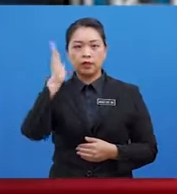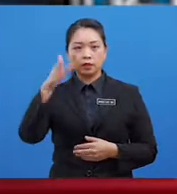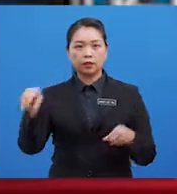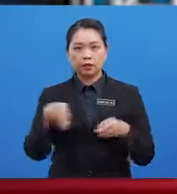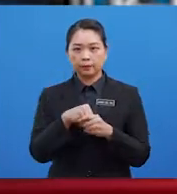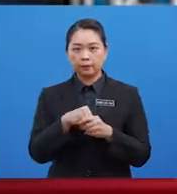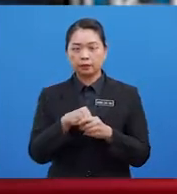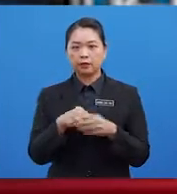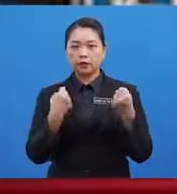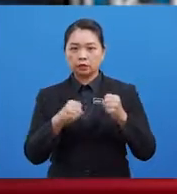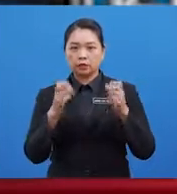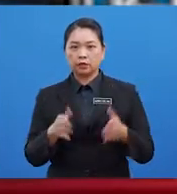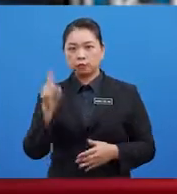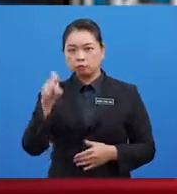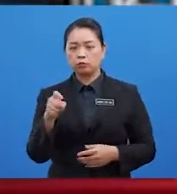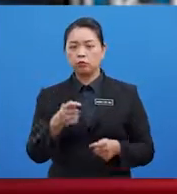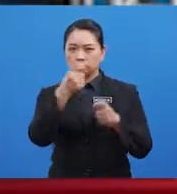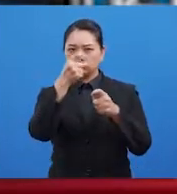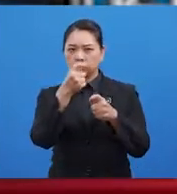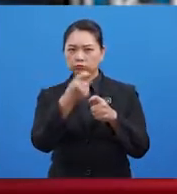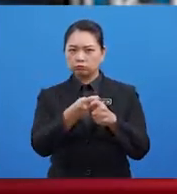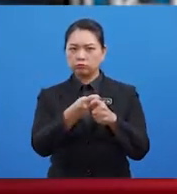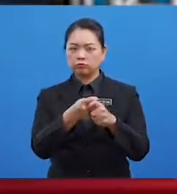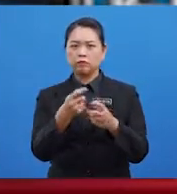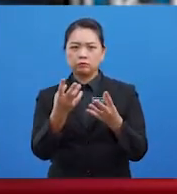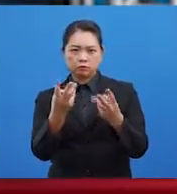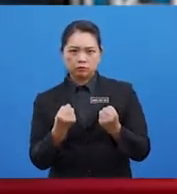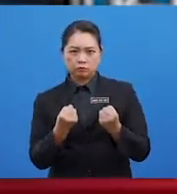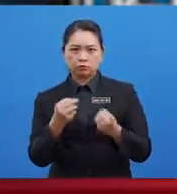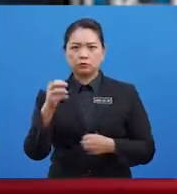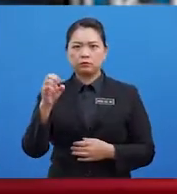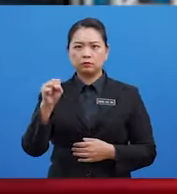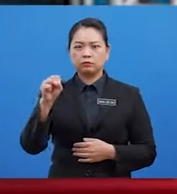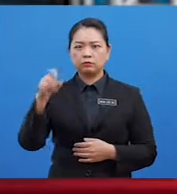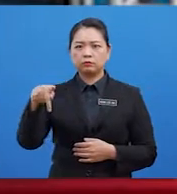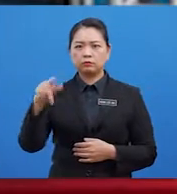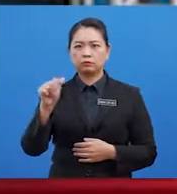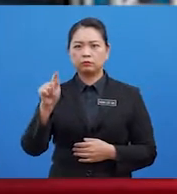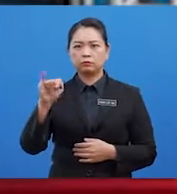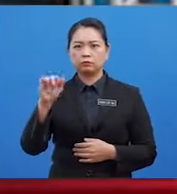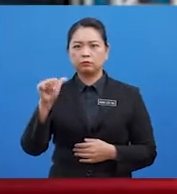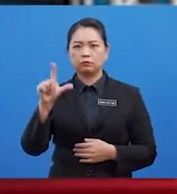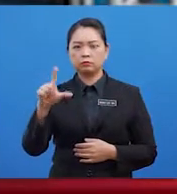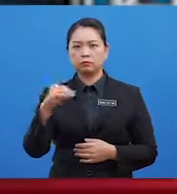Kehendak sparsial dan temporal Serta menyesuaikan Dengan alam sekitar permainan ketika itu